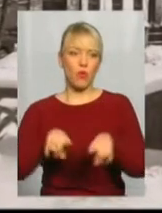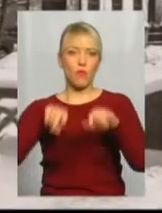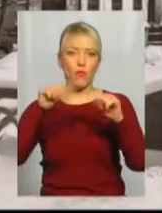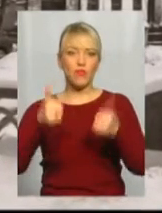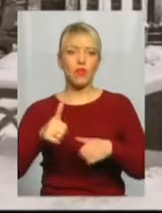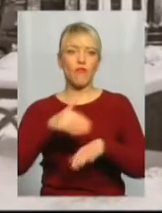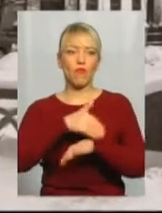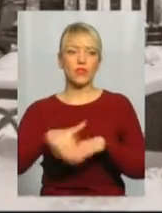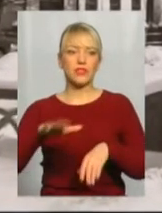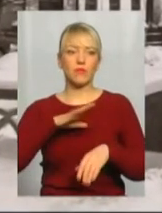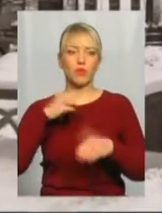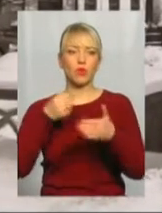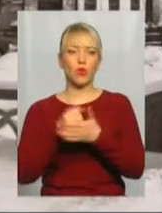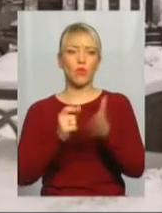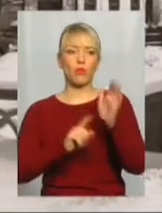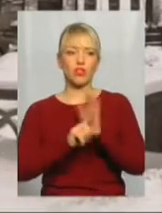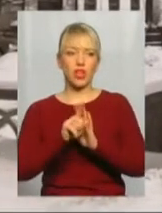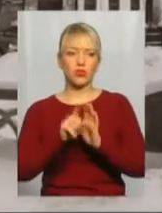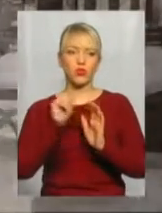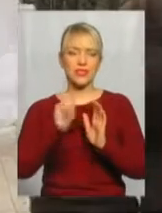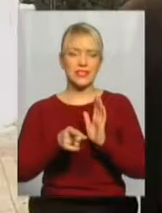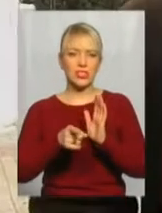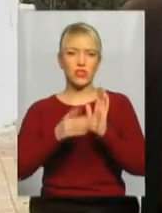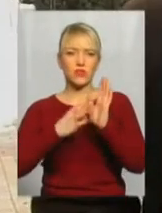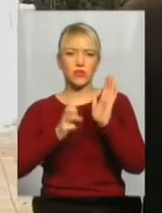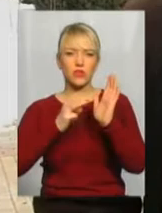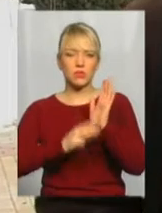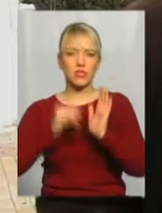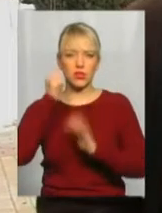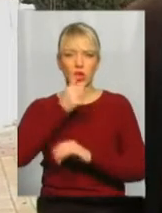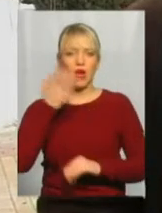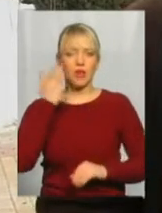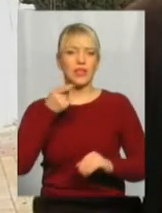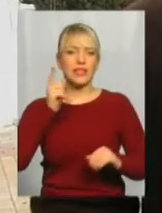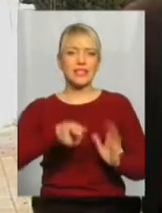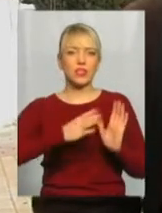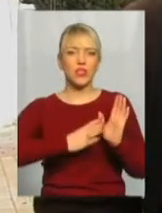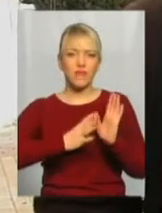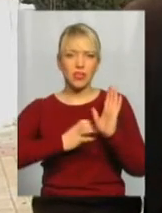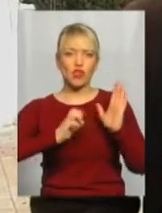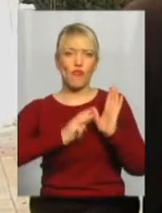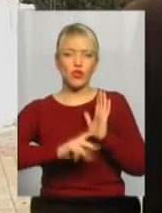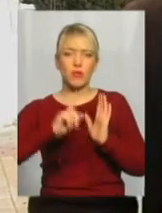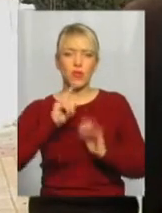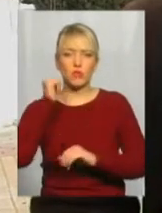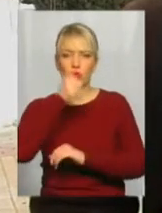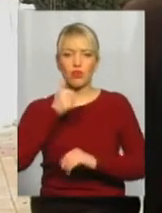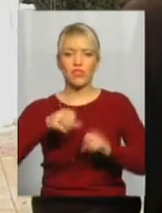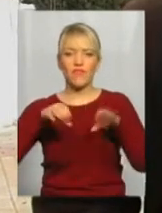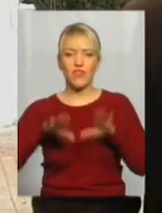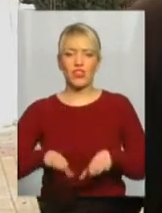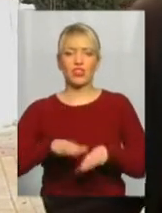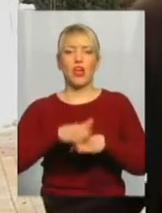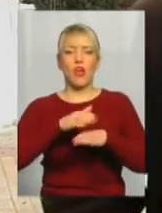початку 1980-х років. Коли в 1981 році вирішили вулицю Шевченка